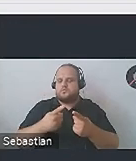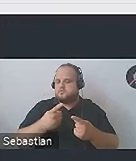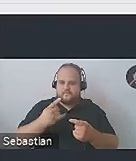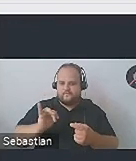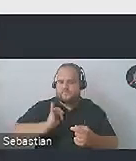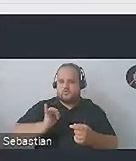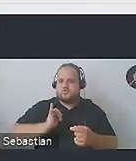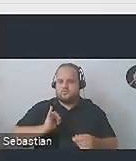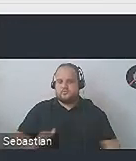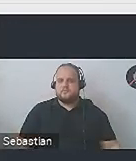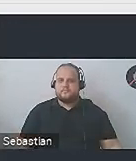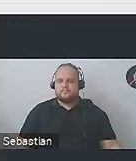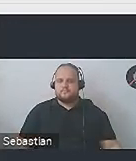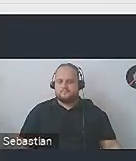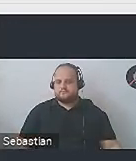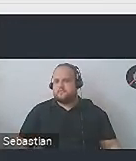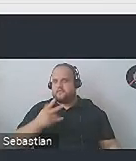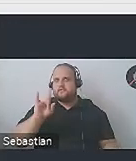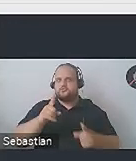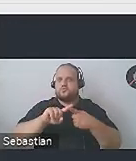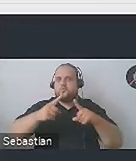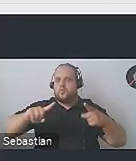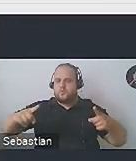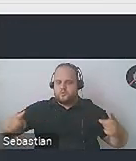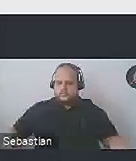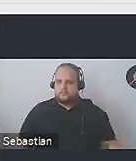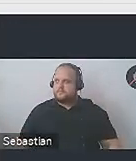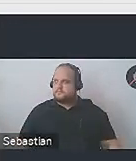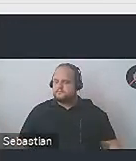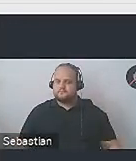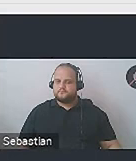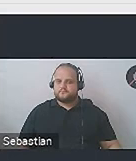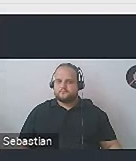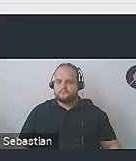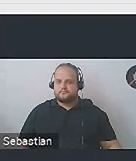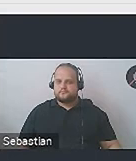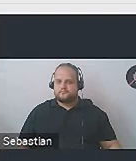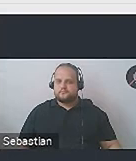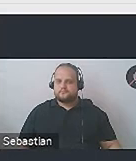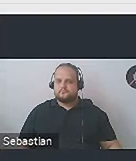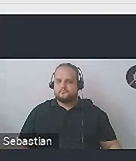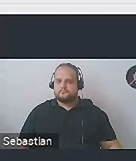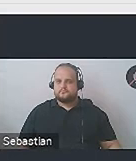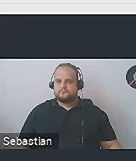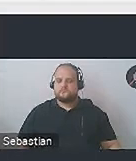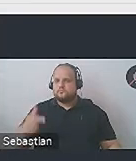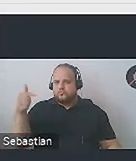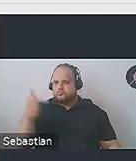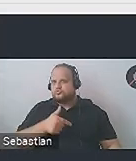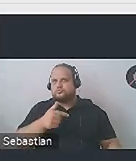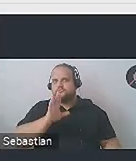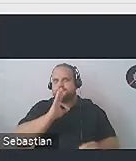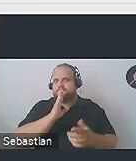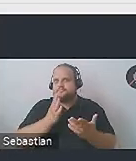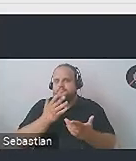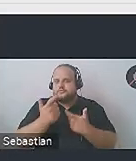niż długie omówienia. I to nie znaczy, że musicie złubożyć swój język. Po prostu musicie go dostosować